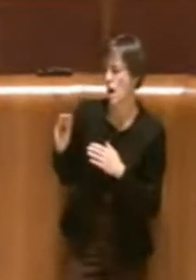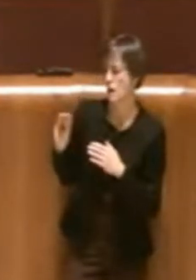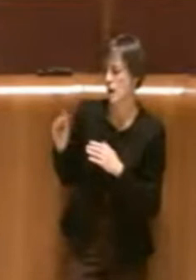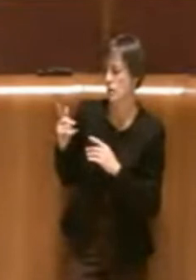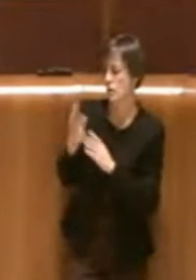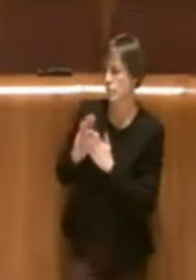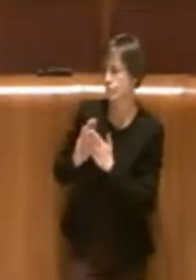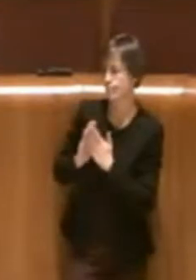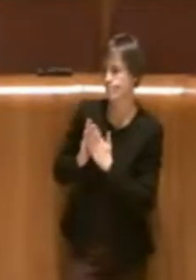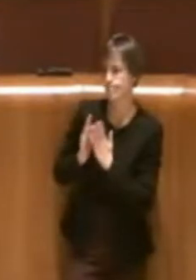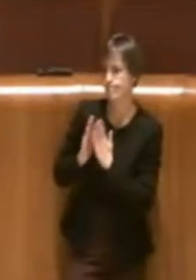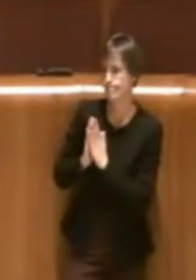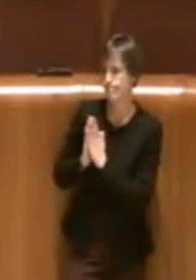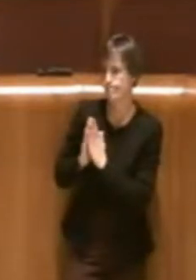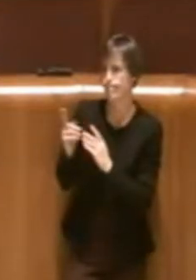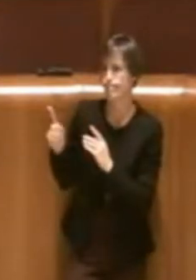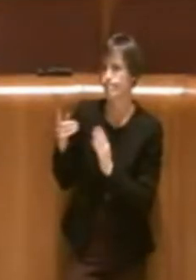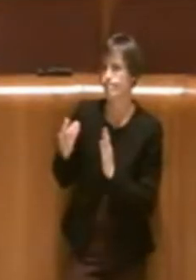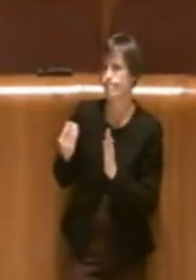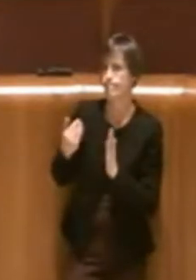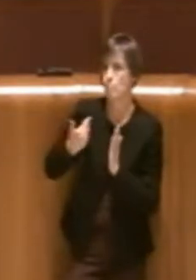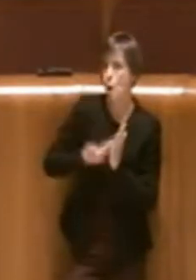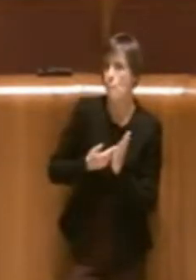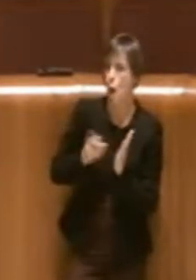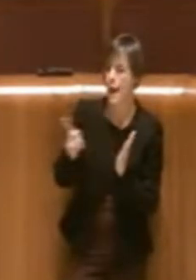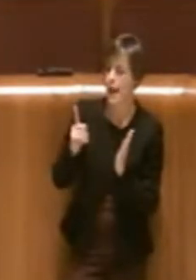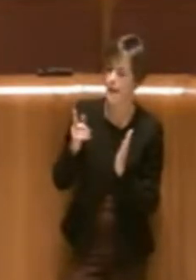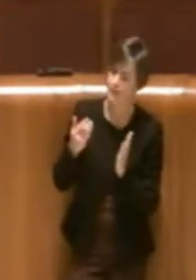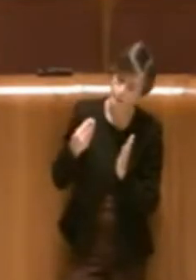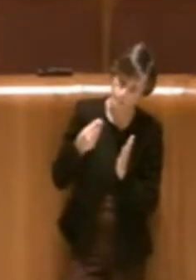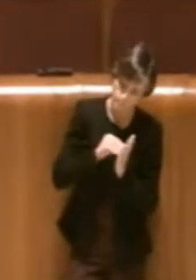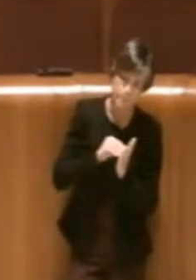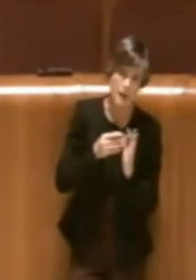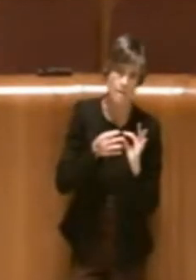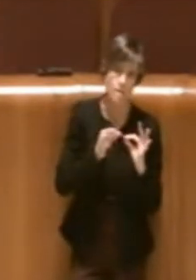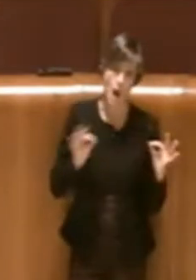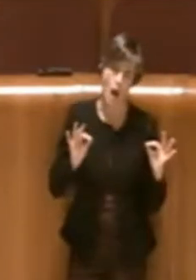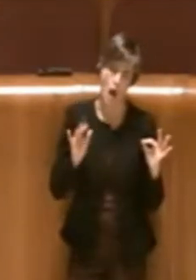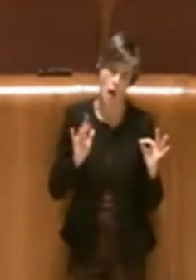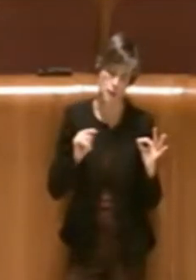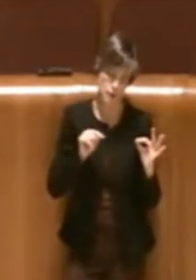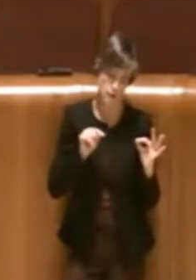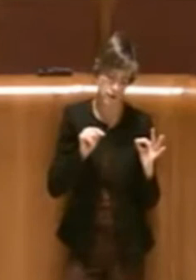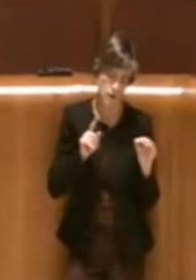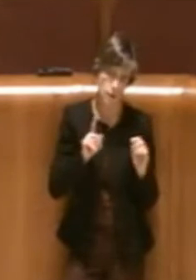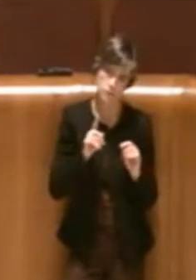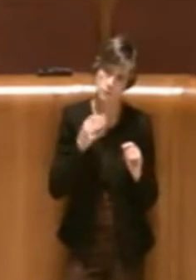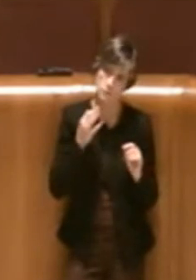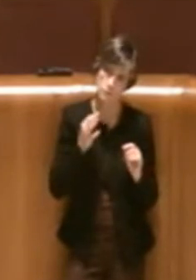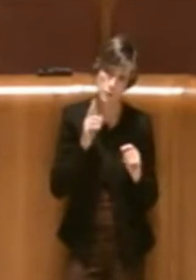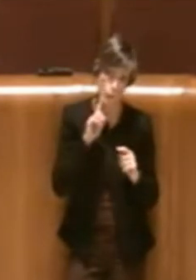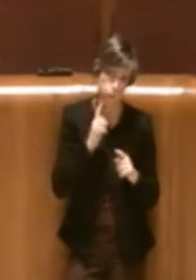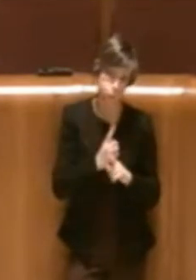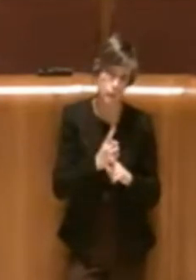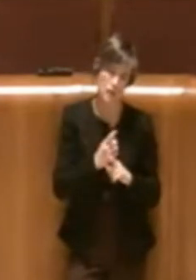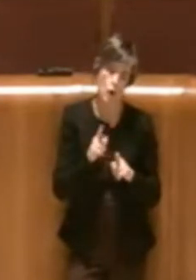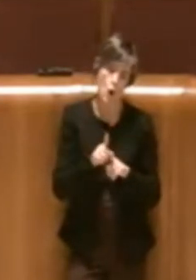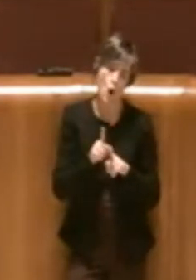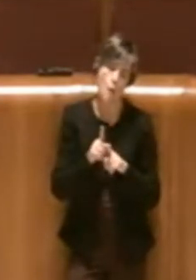quella di restare comunque all'interno degli standard